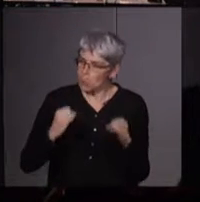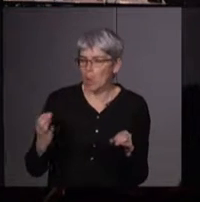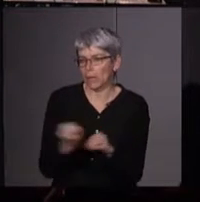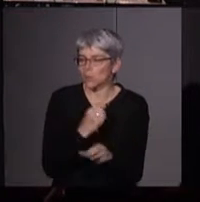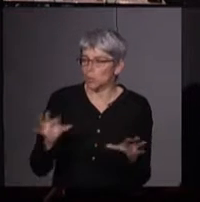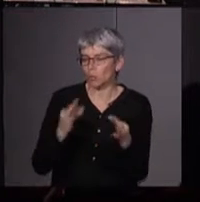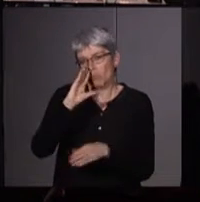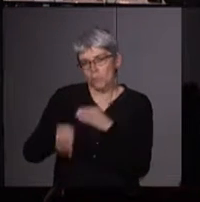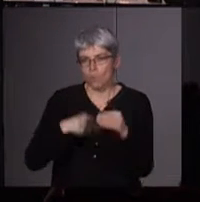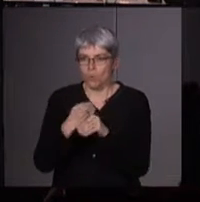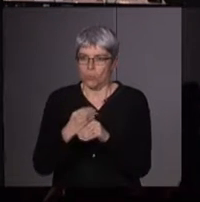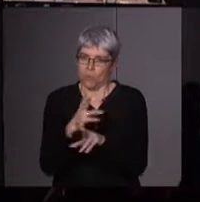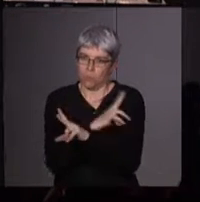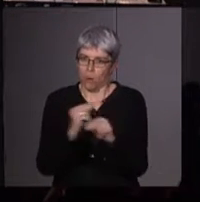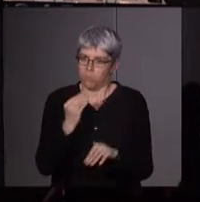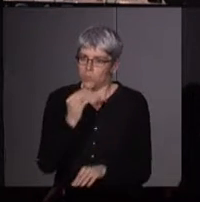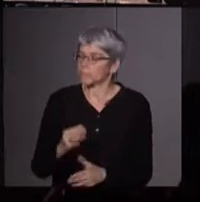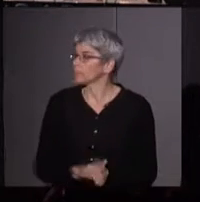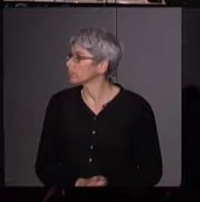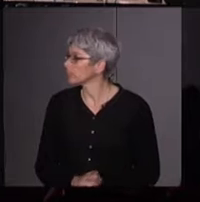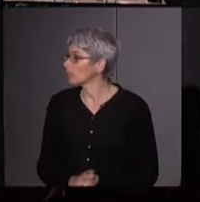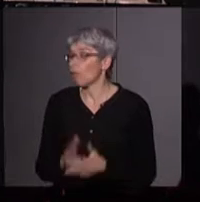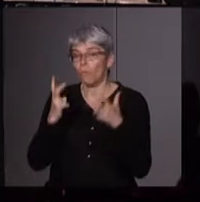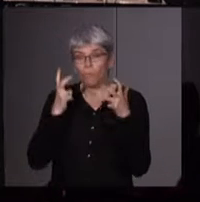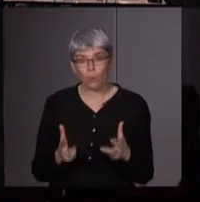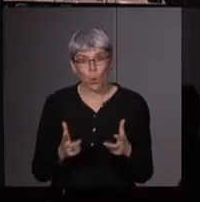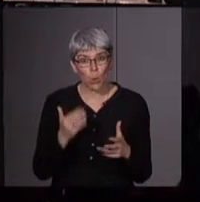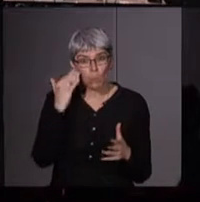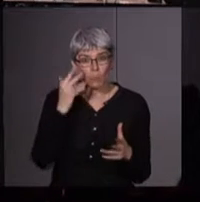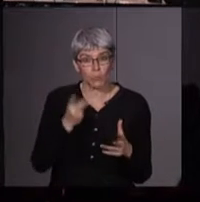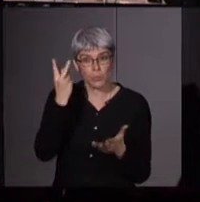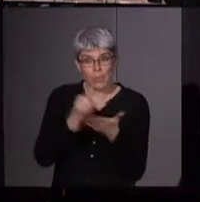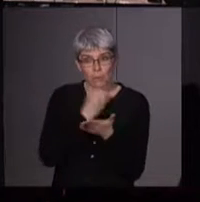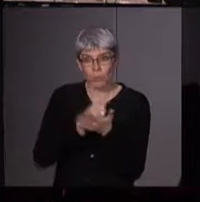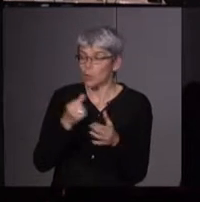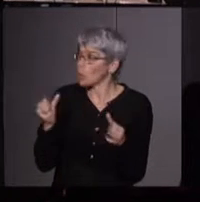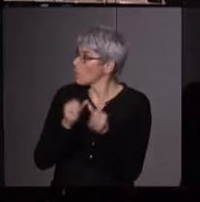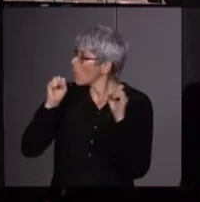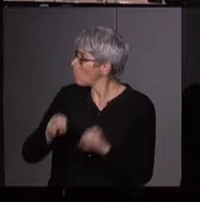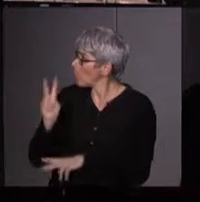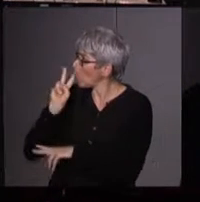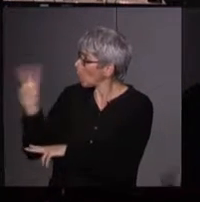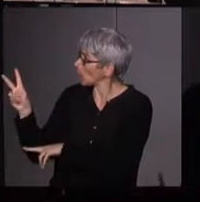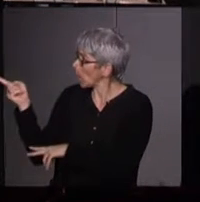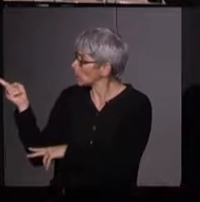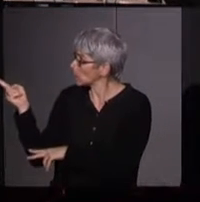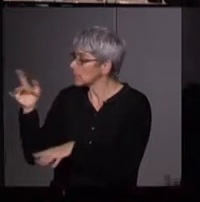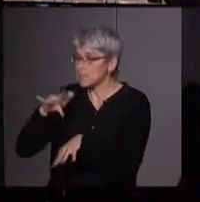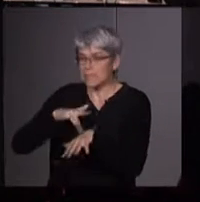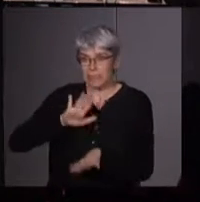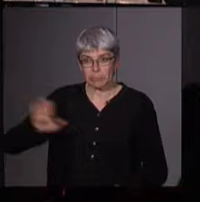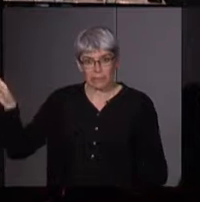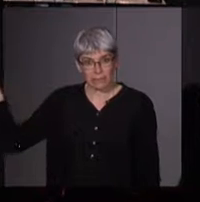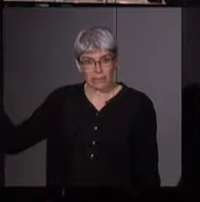présente. Alors, si vous voulez en savoir plus de ce côté-là, ça vaut la peine d'aller jeter un coup d'œil sur ce site-ci